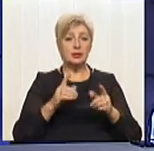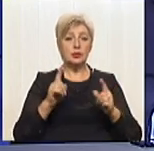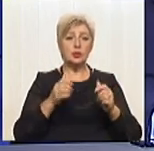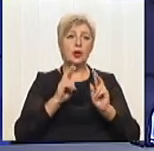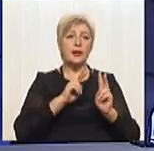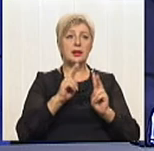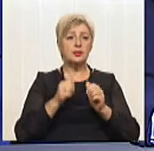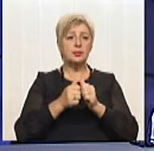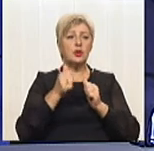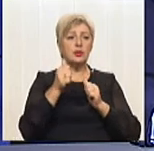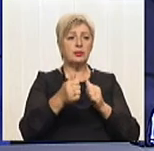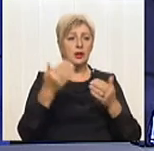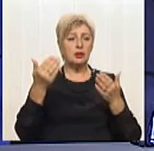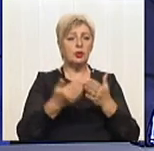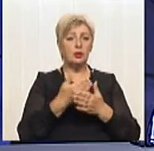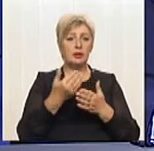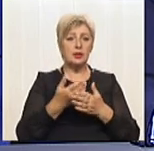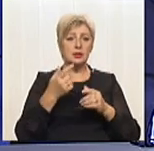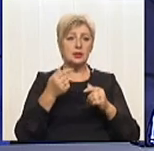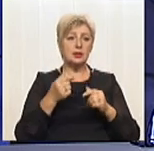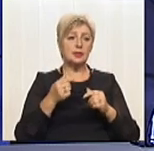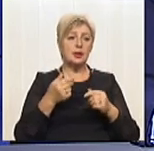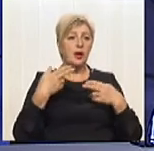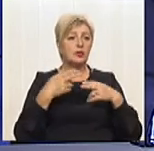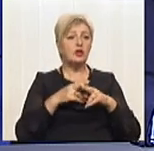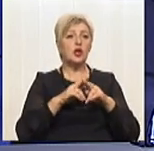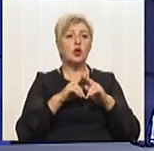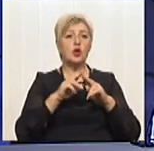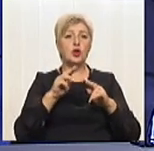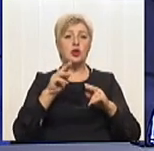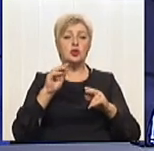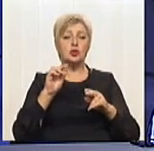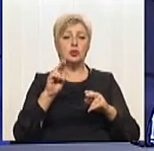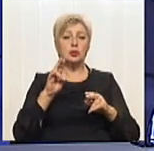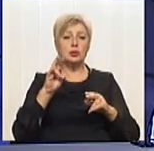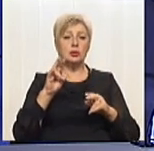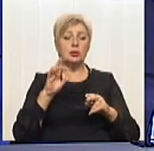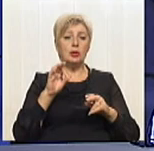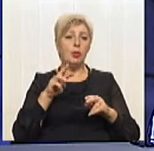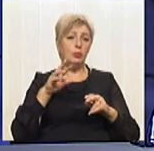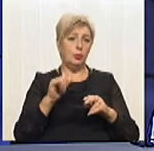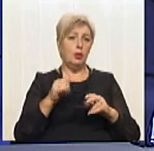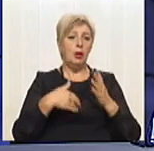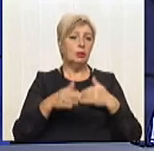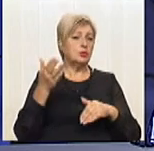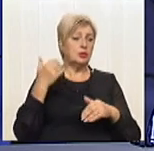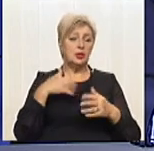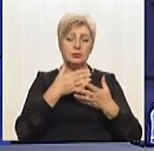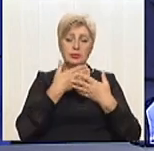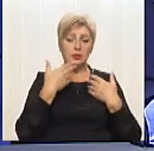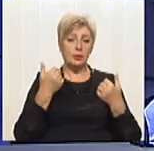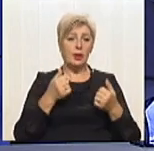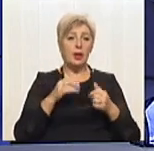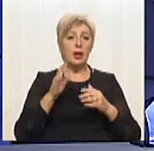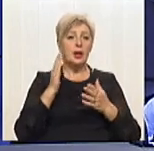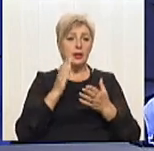інновацій в цьому сегменті, в технологічному, вже давно немає. В